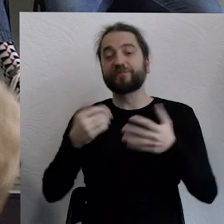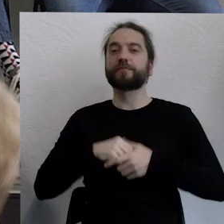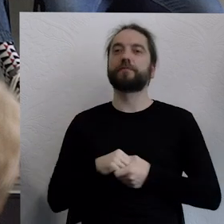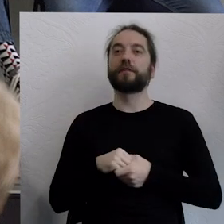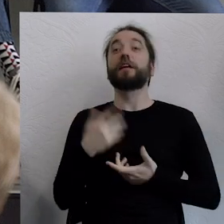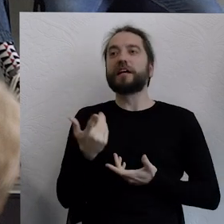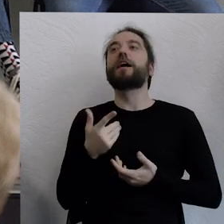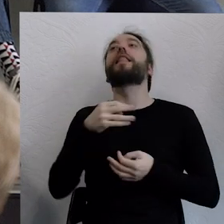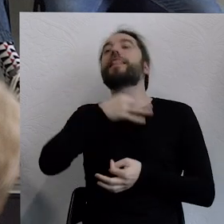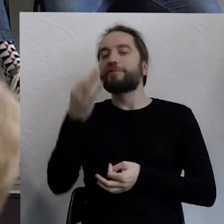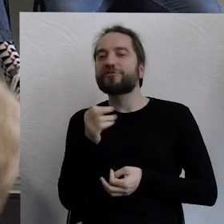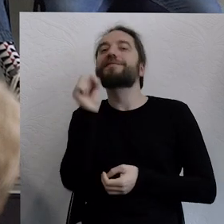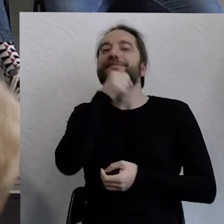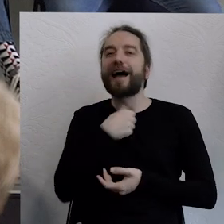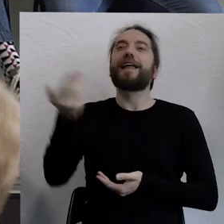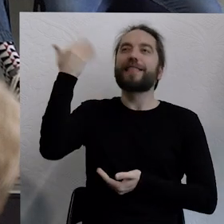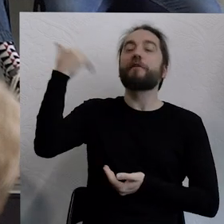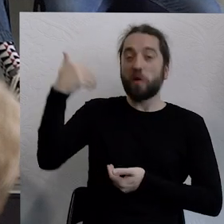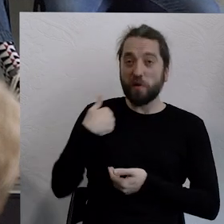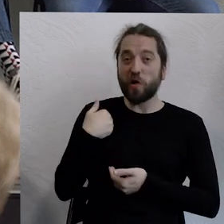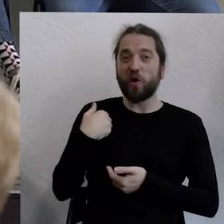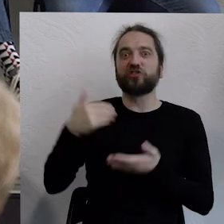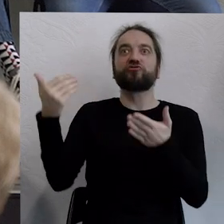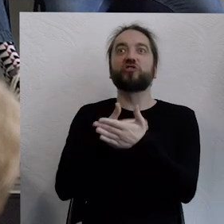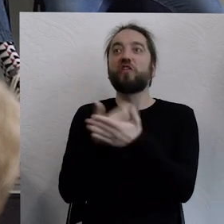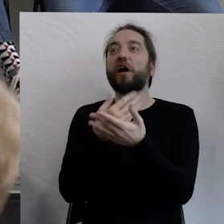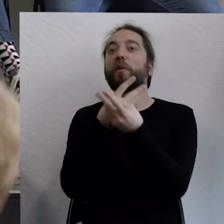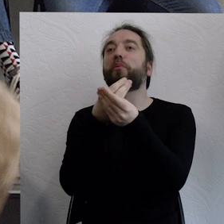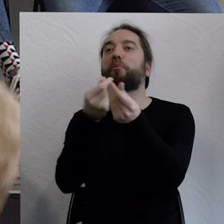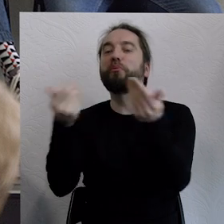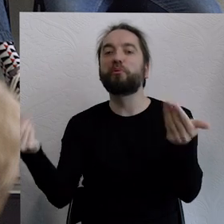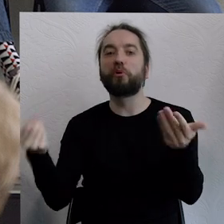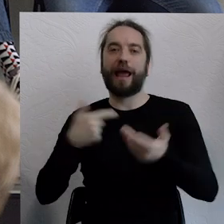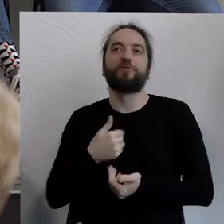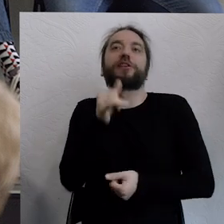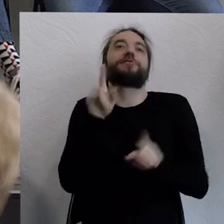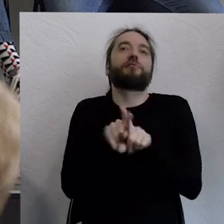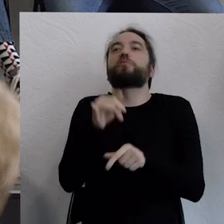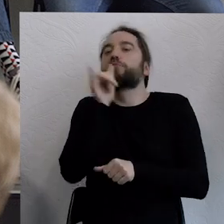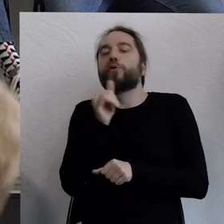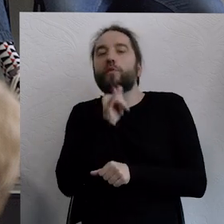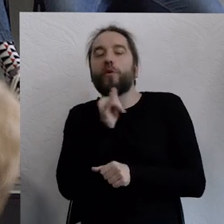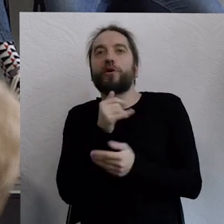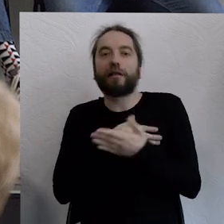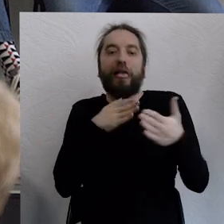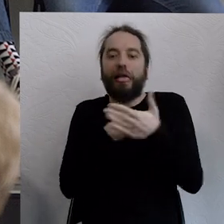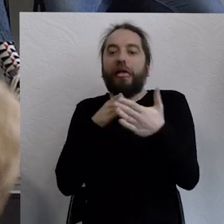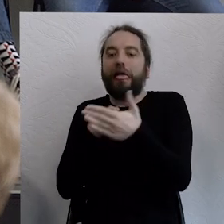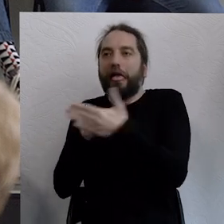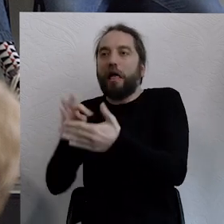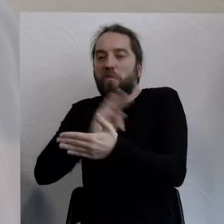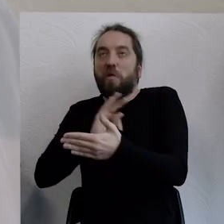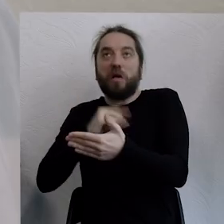założenia, że lepsze stare coś niż nowe nic. Albo próbując w ten sposób poradzić sobie z ograniczeniem własnych